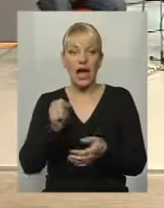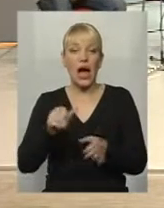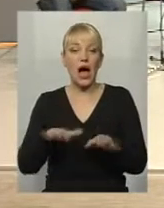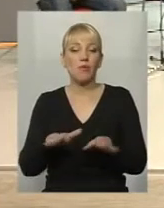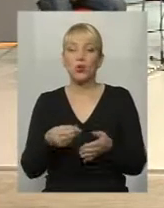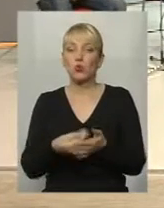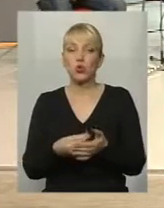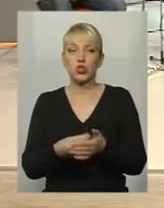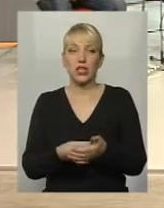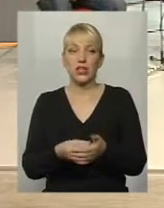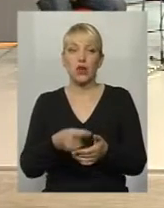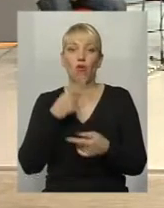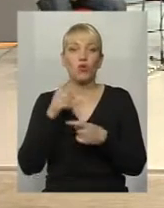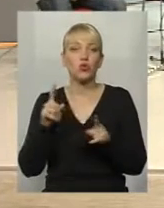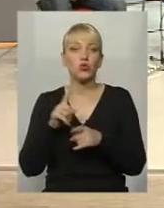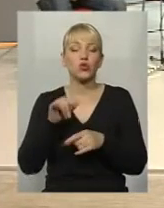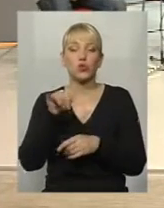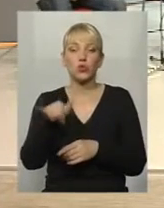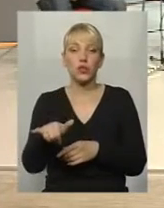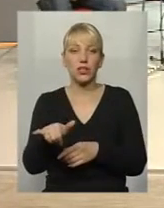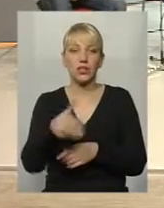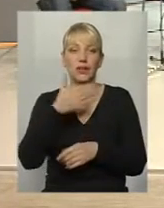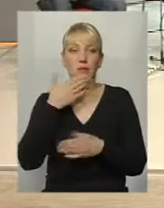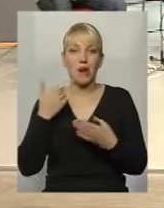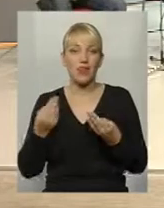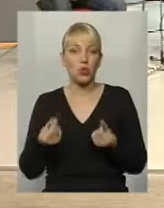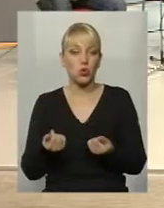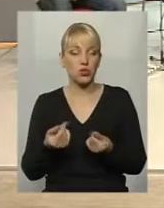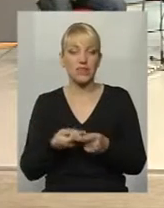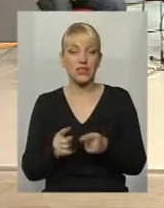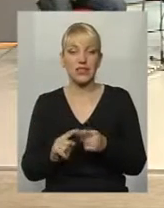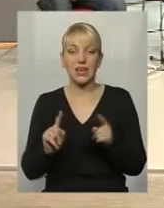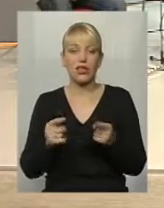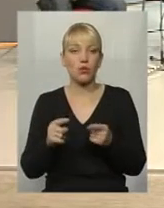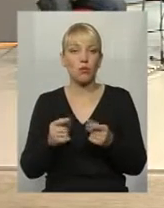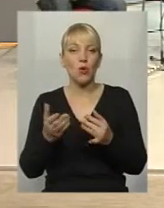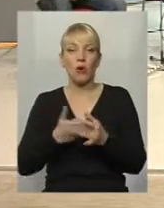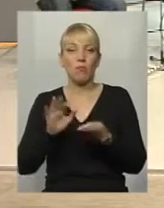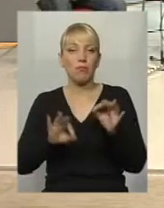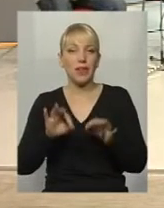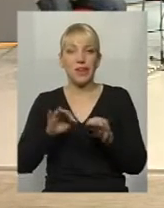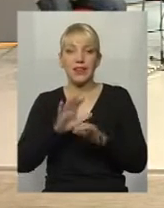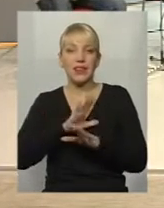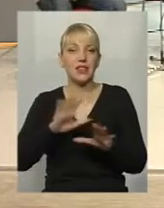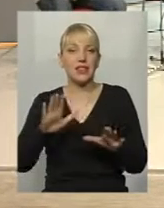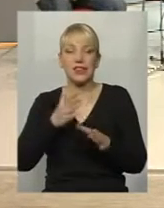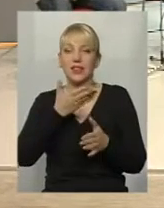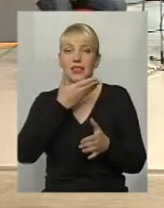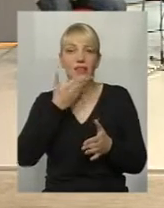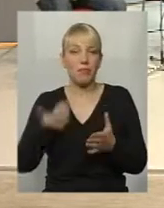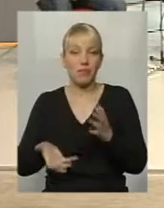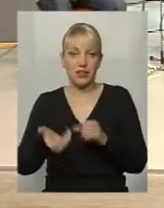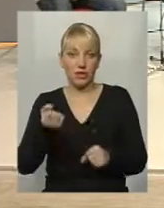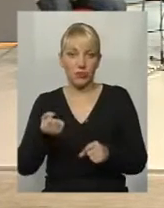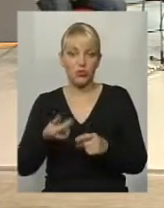бюджети розписуються в тому, що в них немає коштів, на це. тому пільги не підтримуються. Так що ні на що в сьогодні